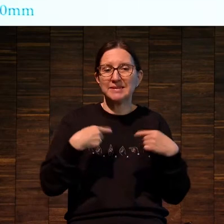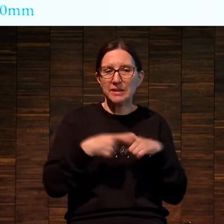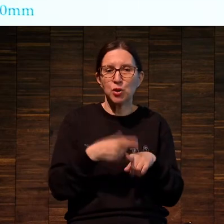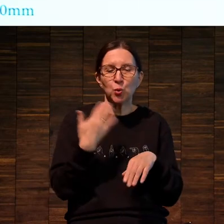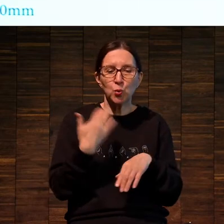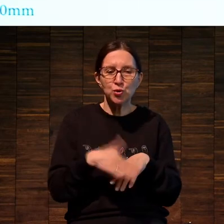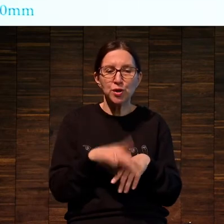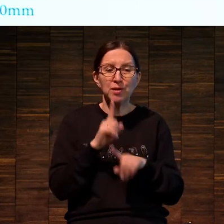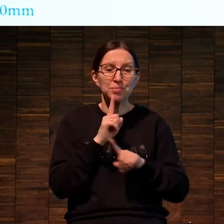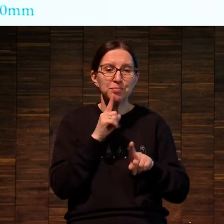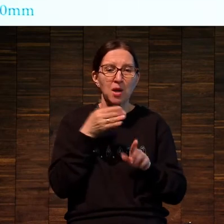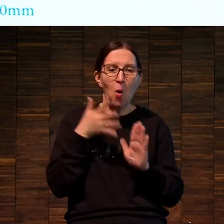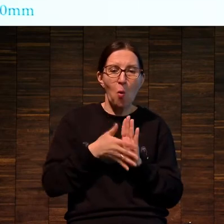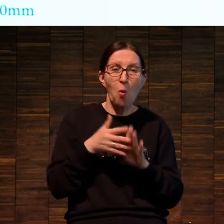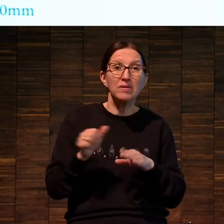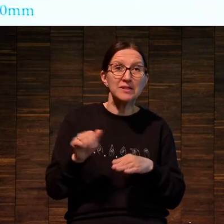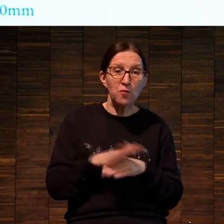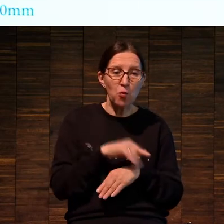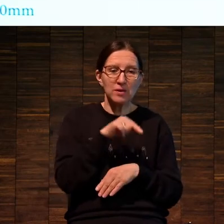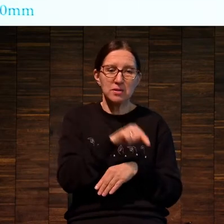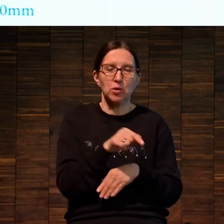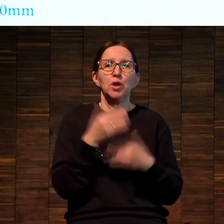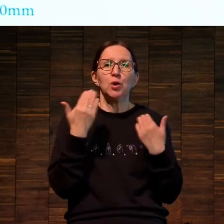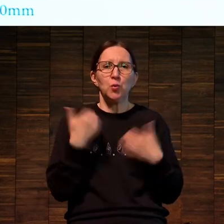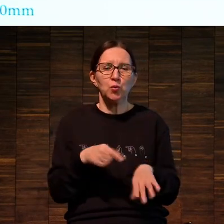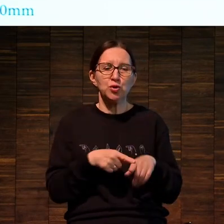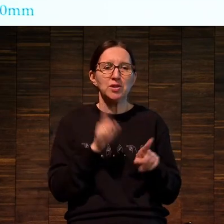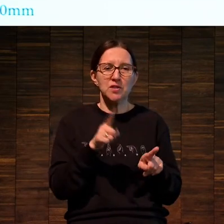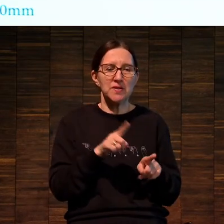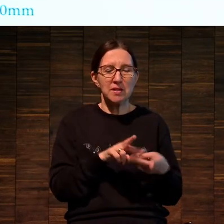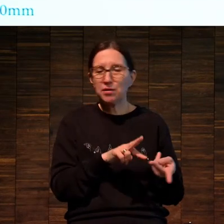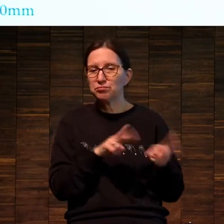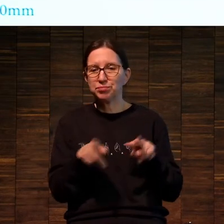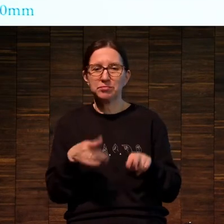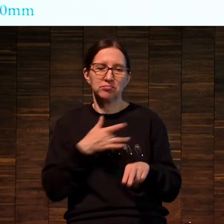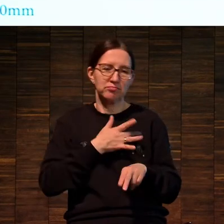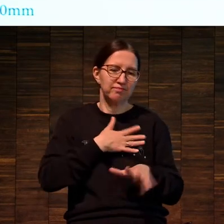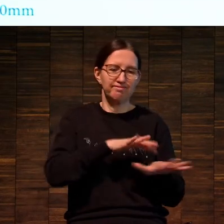наполнилось, и литография начала выполнять какие-то художественные функции,